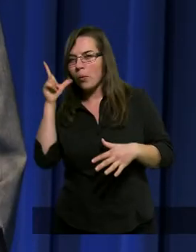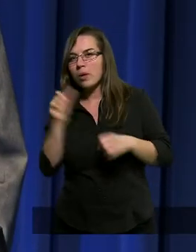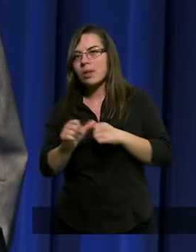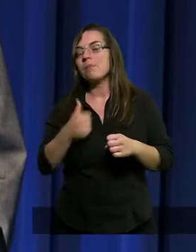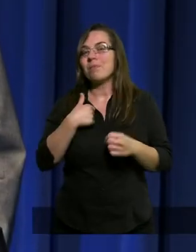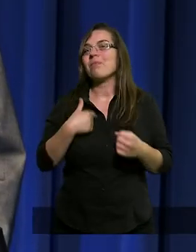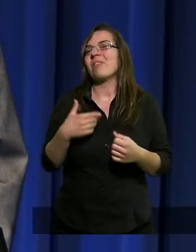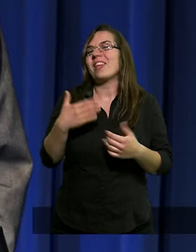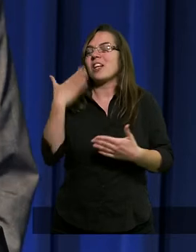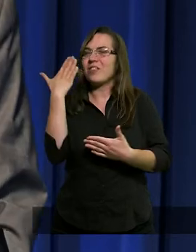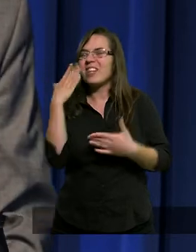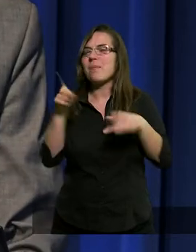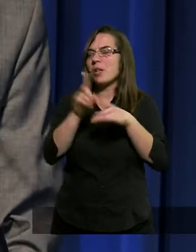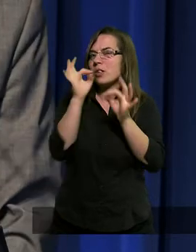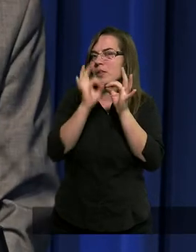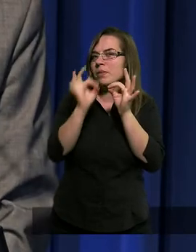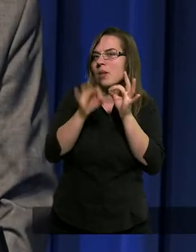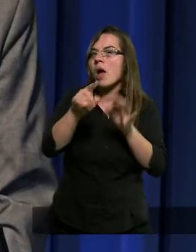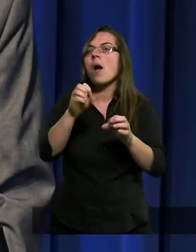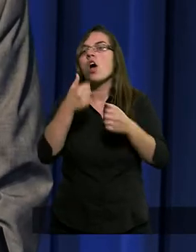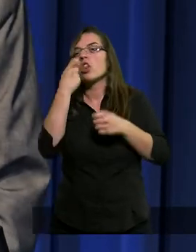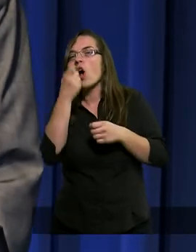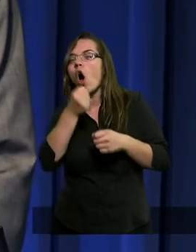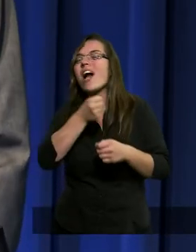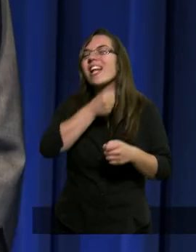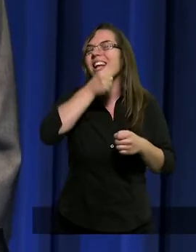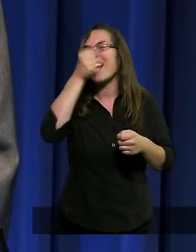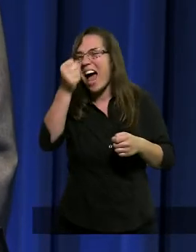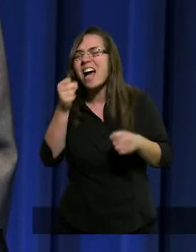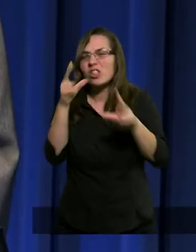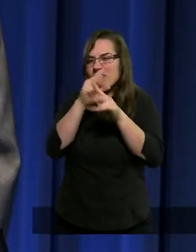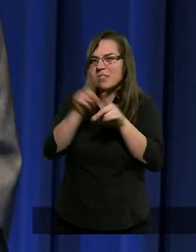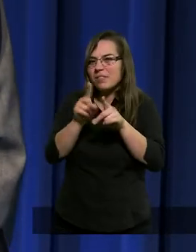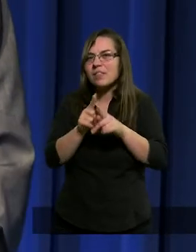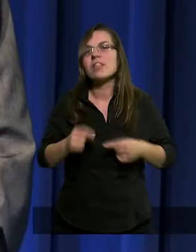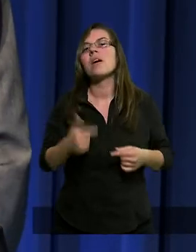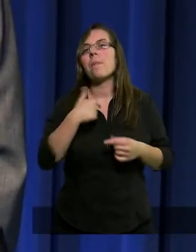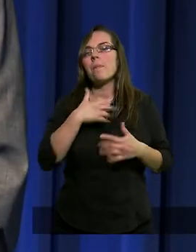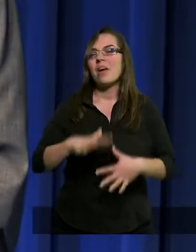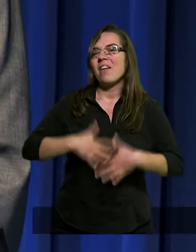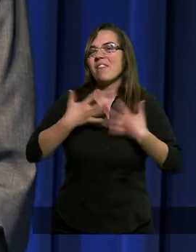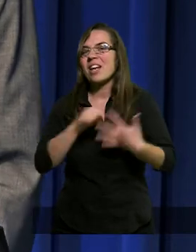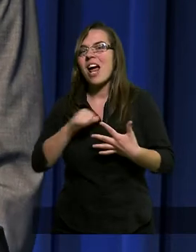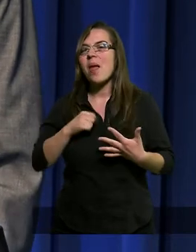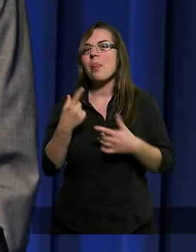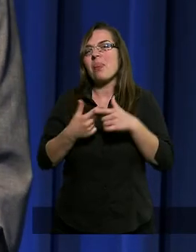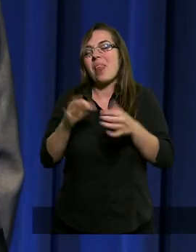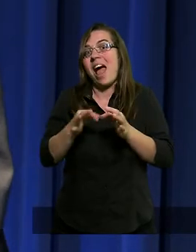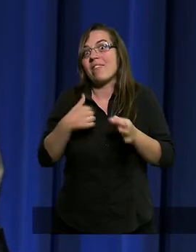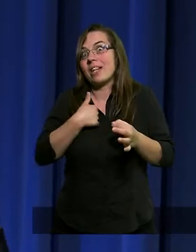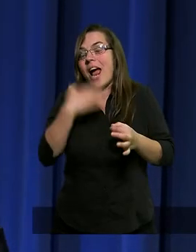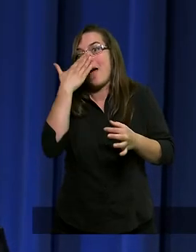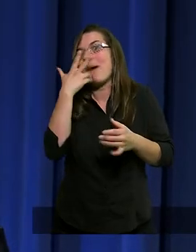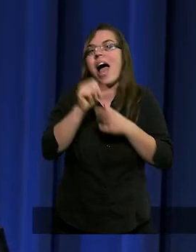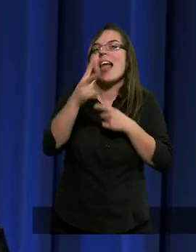ludzi, chociaż witam szczególnie tych trochę starszych oczywiście. Tak mi się wydaje nawet, że chyba na